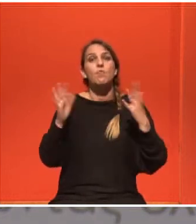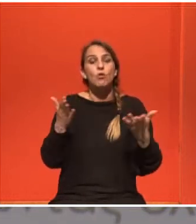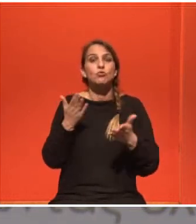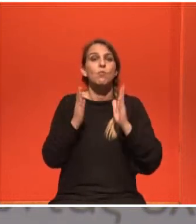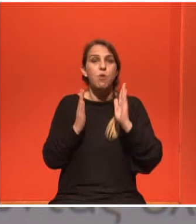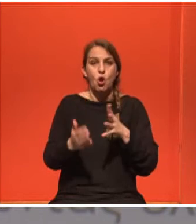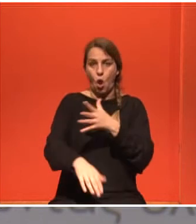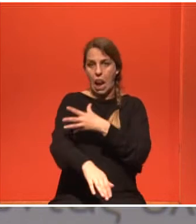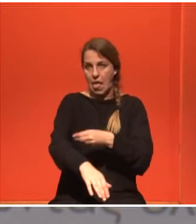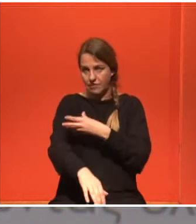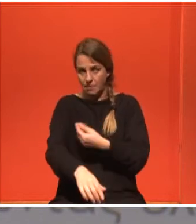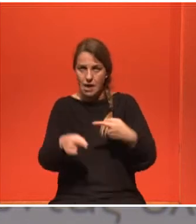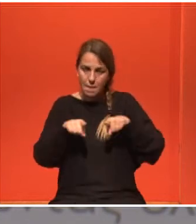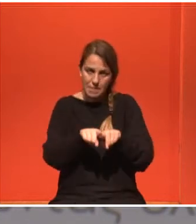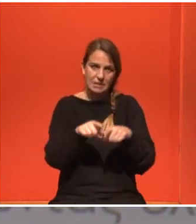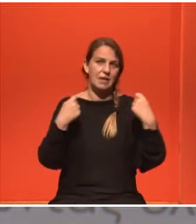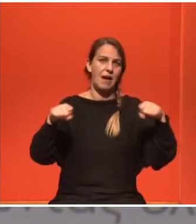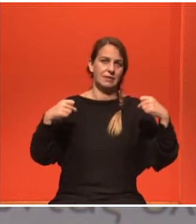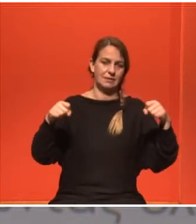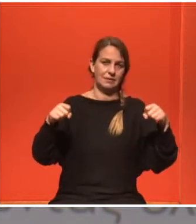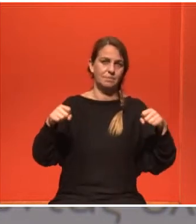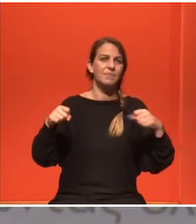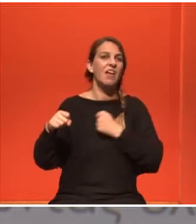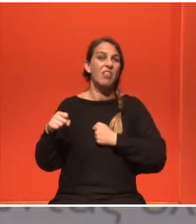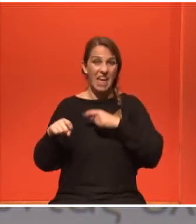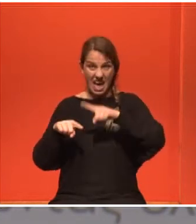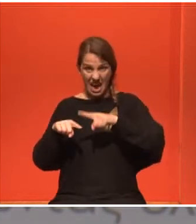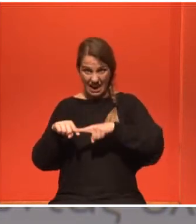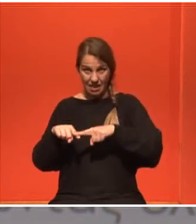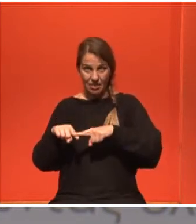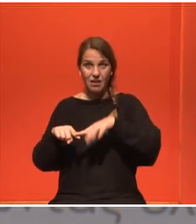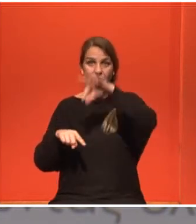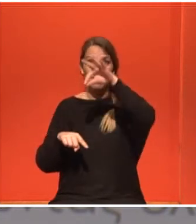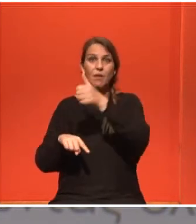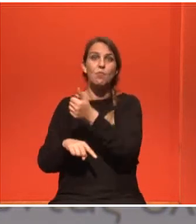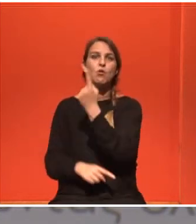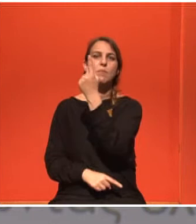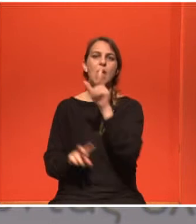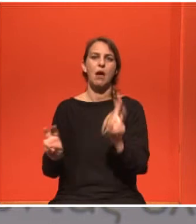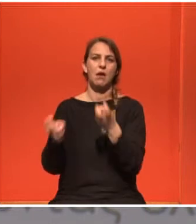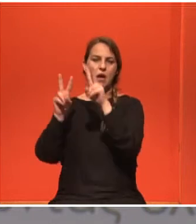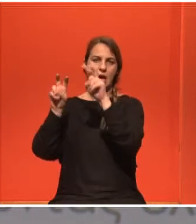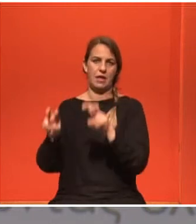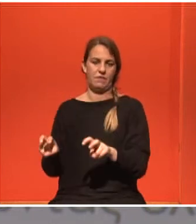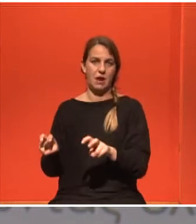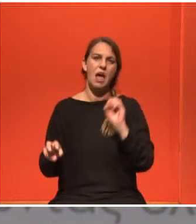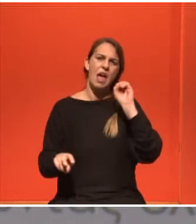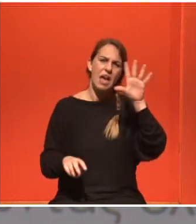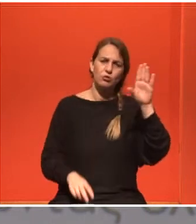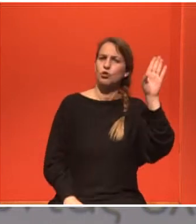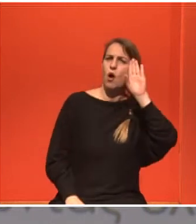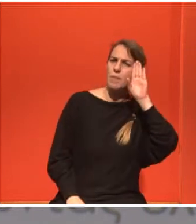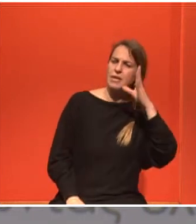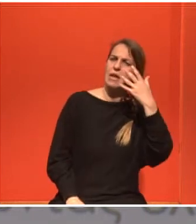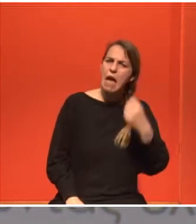λευχαιμία. Η αλήθεια είναι ότι στην Ελλάδα υπάρχει μόνο μία από τη βρήκα. Στο εξωτερικό όμως και στην Αμερική υπάρχουν τουλάχιστον τέσσερις